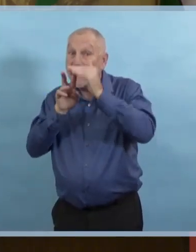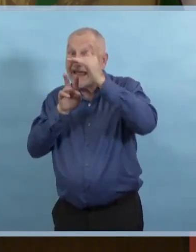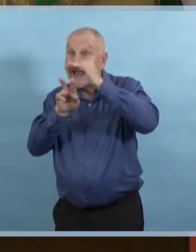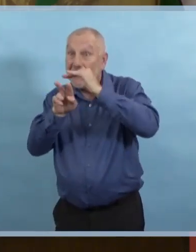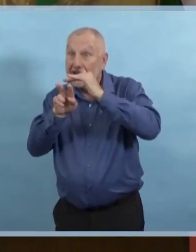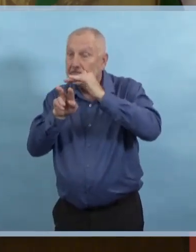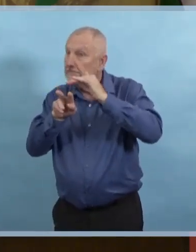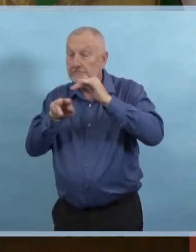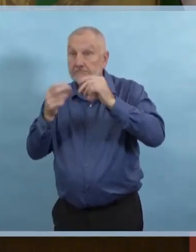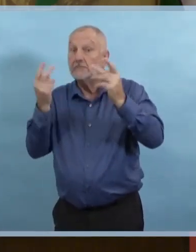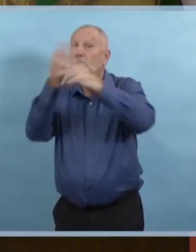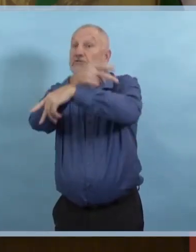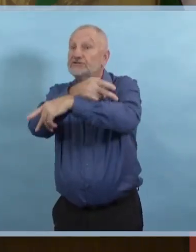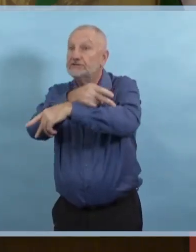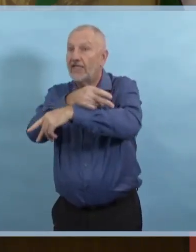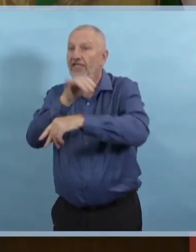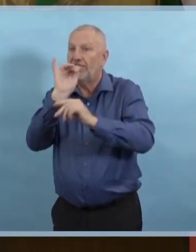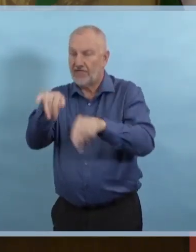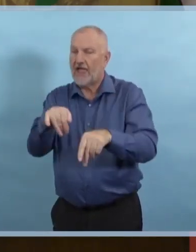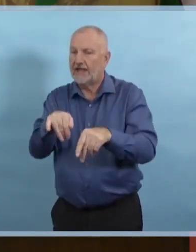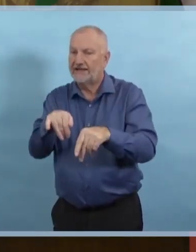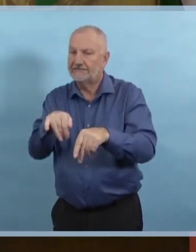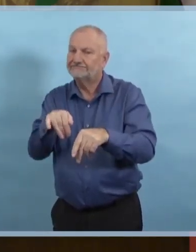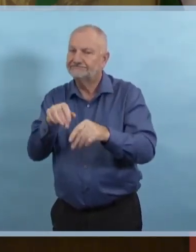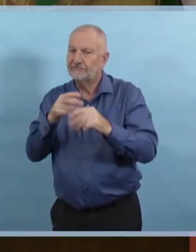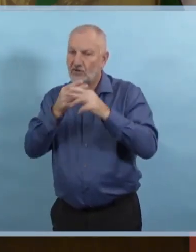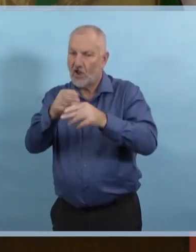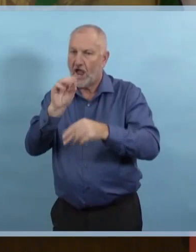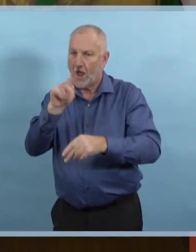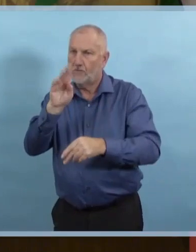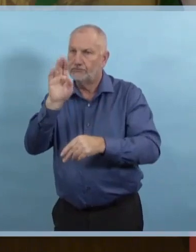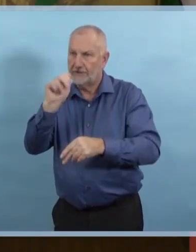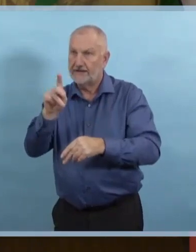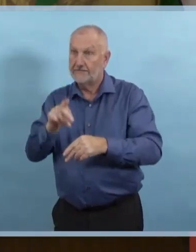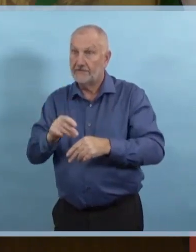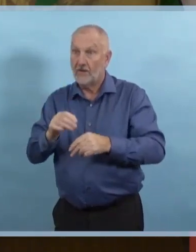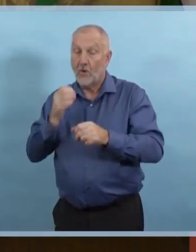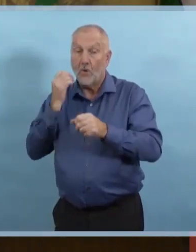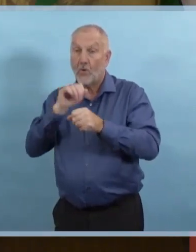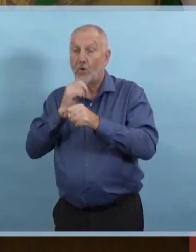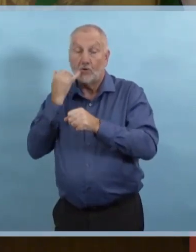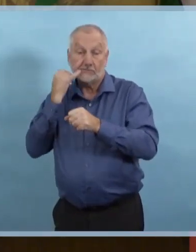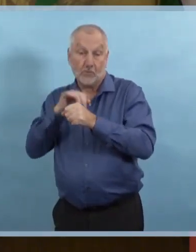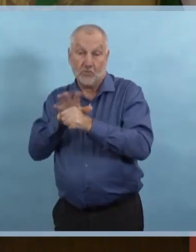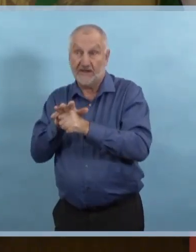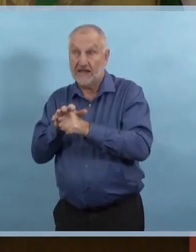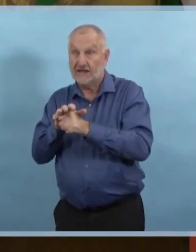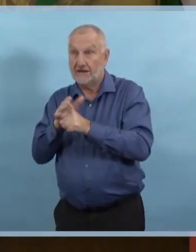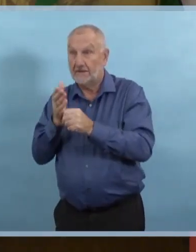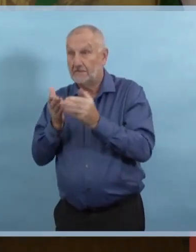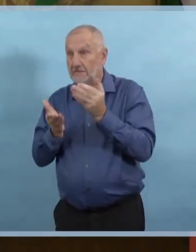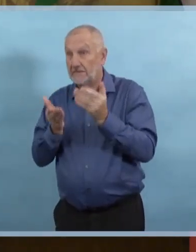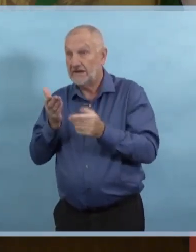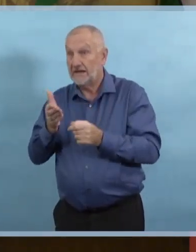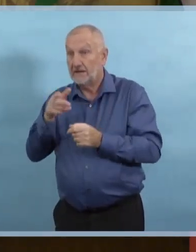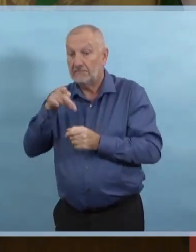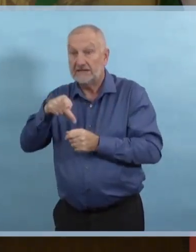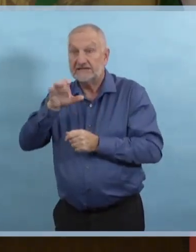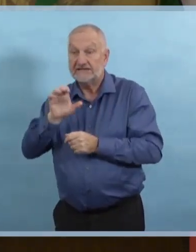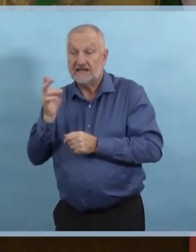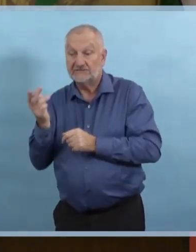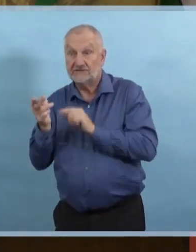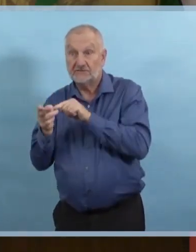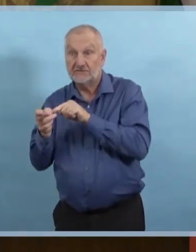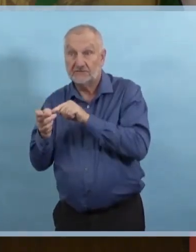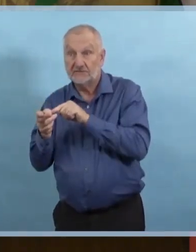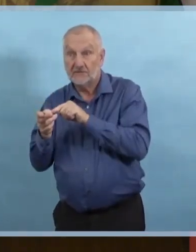dans un établissement à risque élevé comme un foyer de soins personnels, avec un seul cas, on peut déclarer une éclosion. Et le bienfait de cela, c'est que